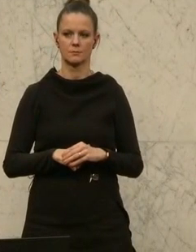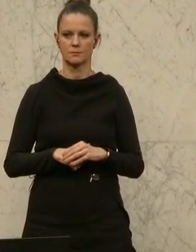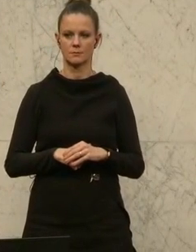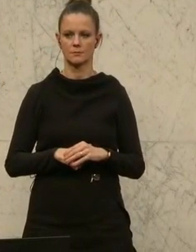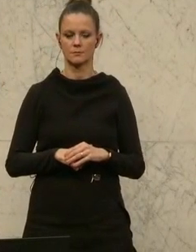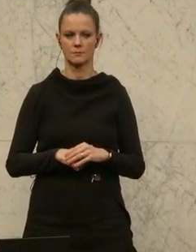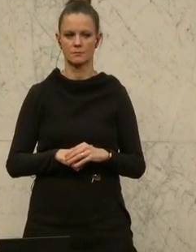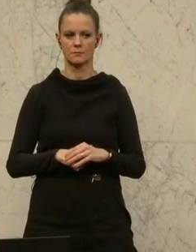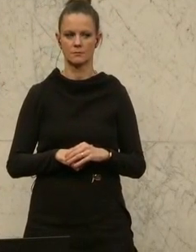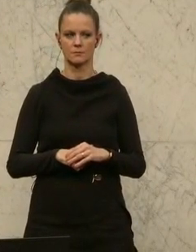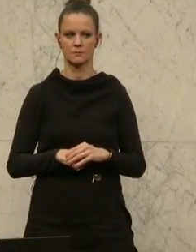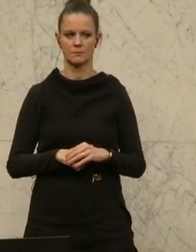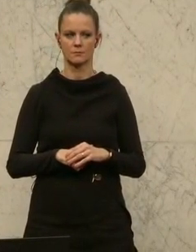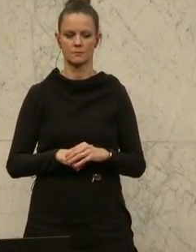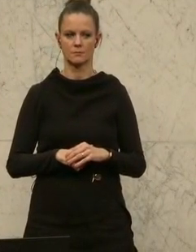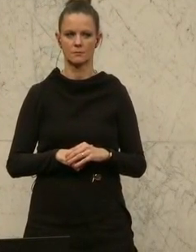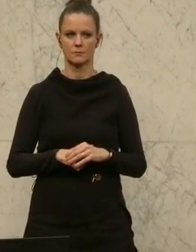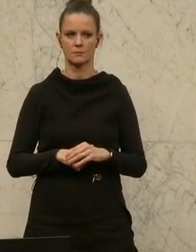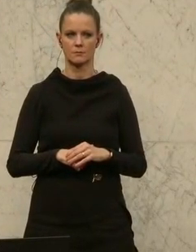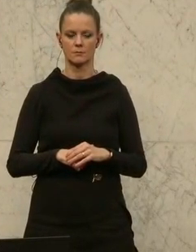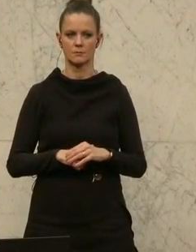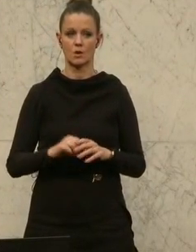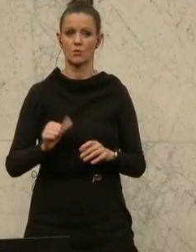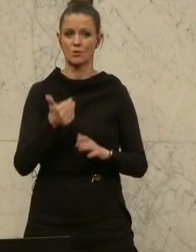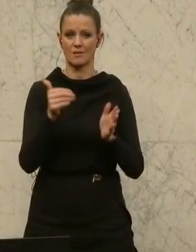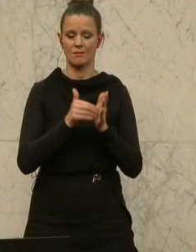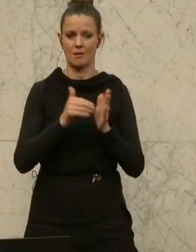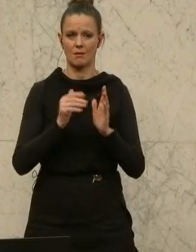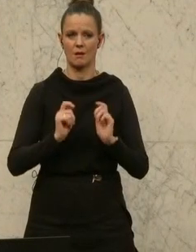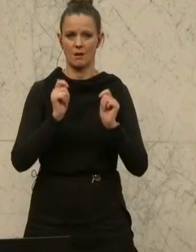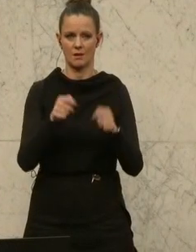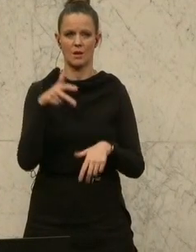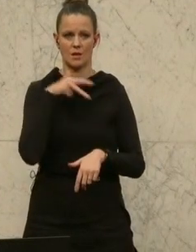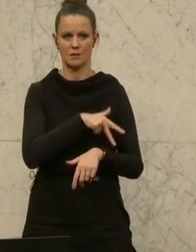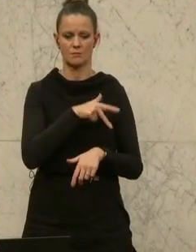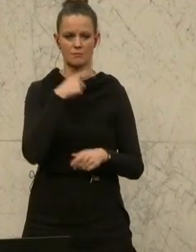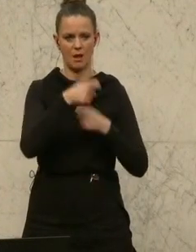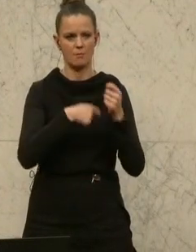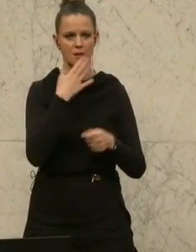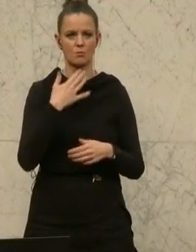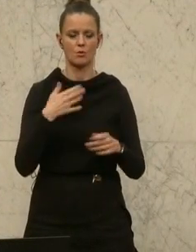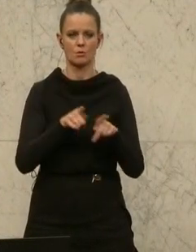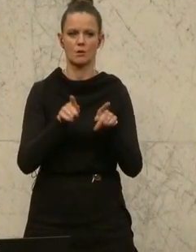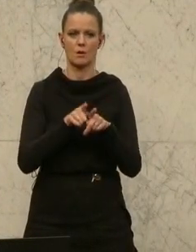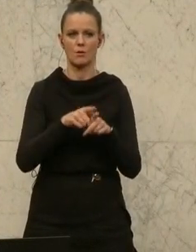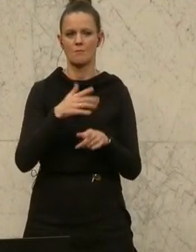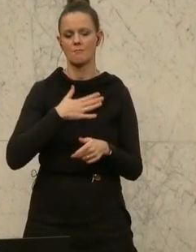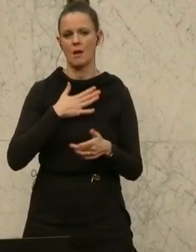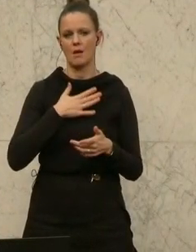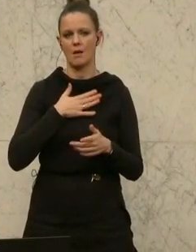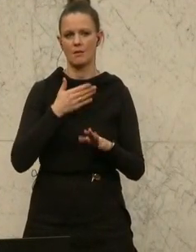Mieten bis 2025 einen Gaspreisdeckel, sowie die Einsetzung einer Antiteuerungskommission.